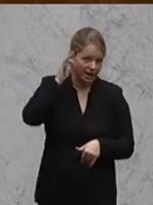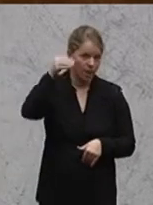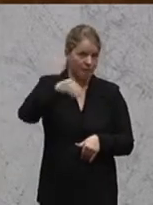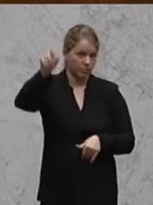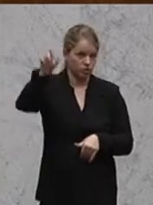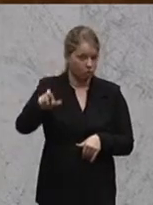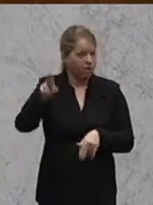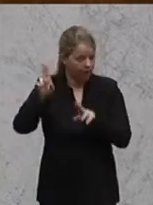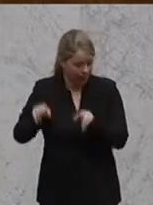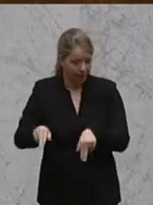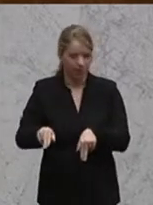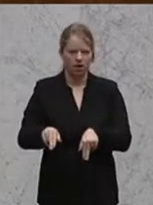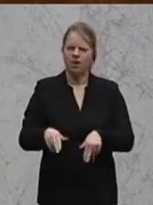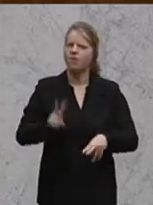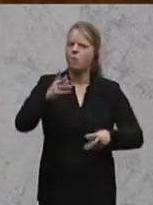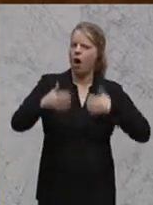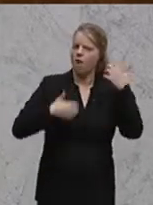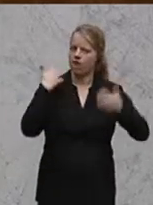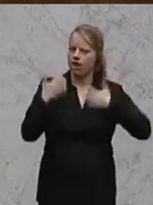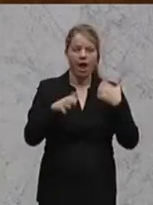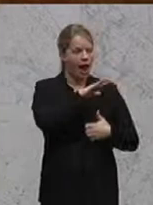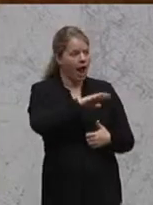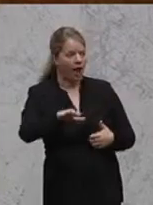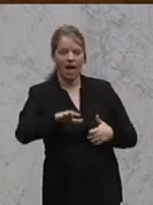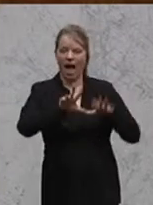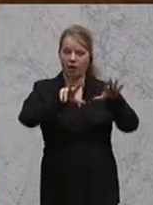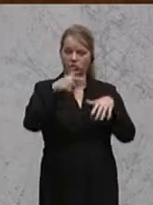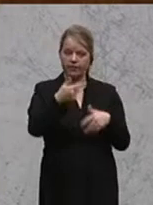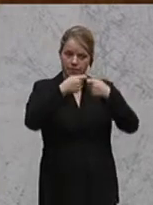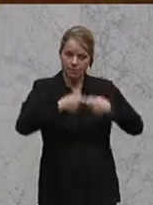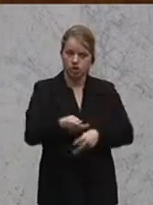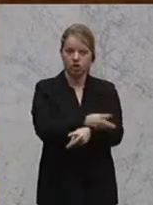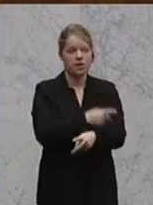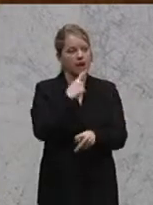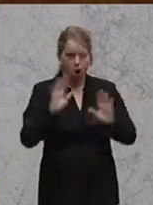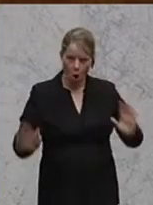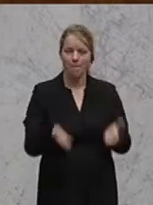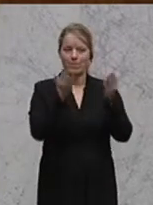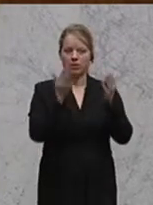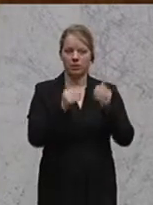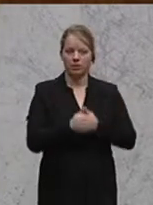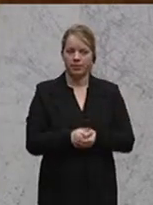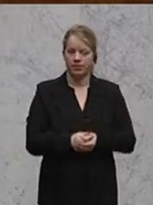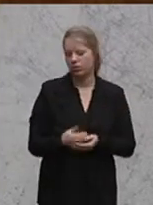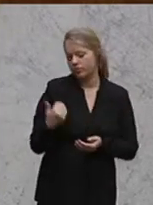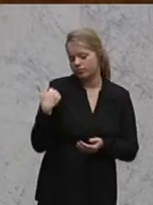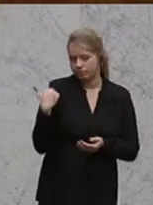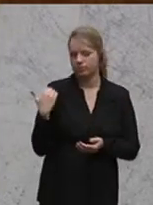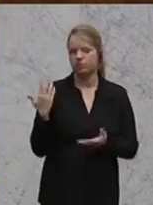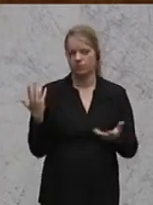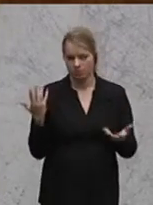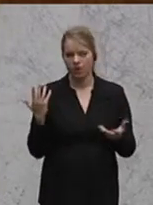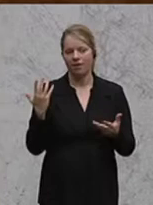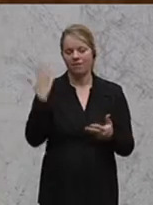da so auf? 28 Mitgliedstaaten, alle sagen Hopp auf. Zuletzt wieder ein kleiner Sidestep, da sind wir nicht zufrieden, Herr Bundeskanzler, wurde